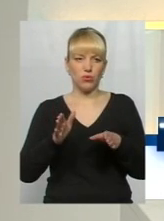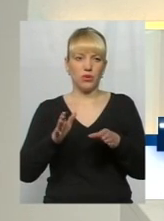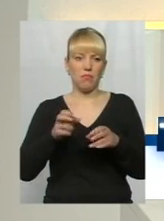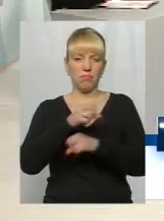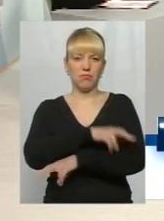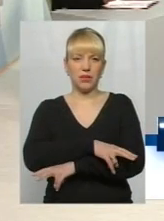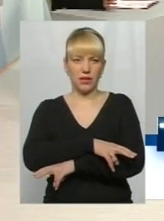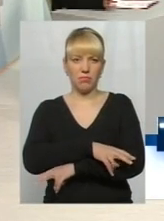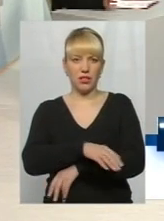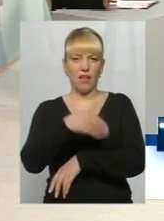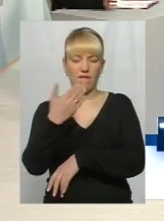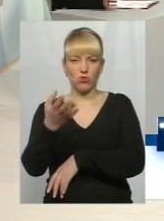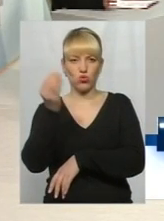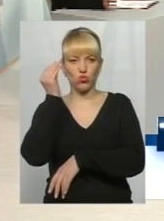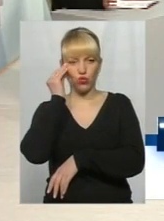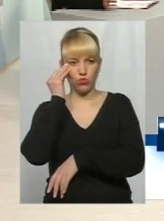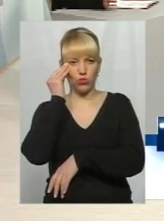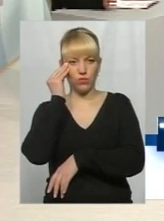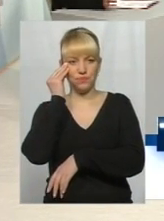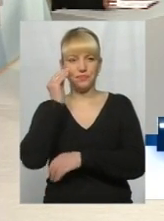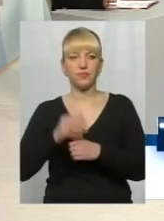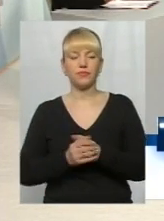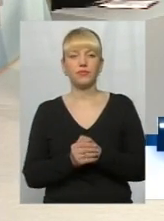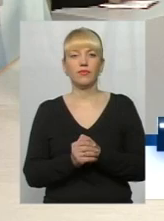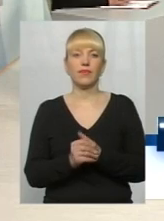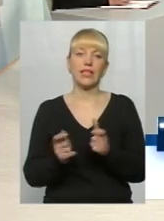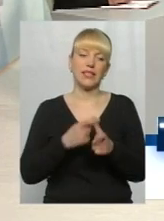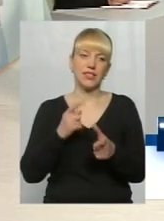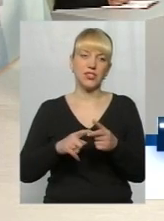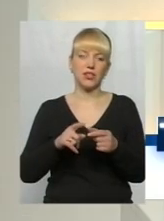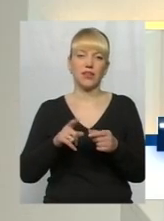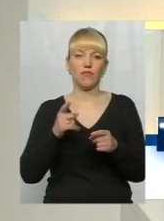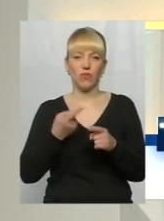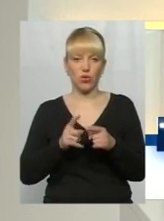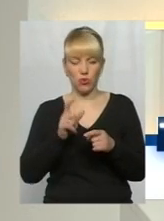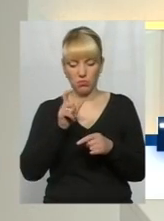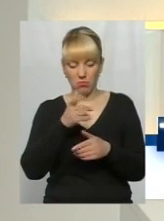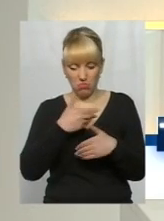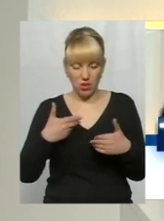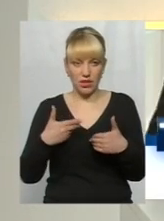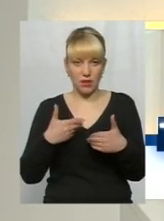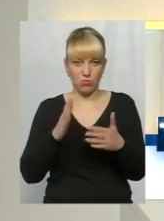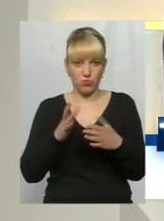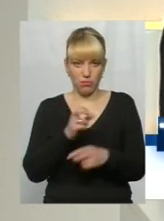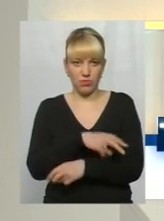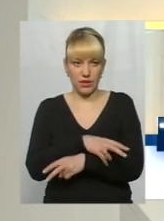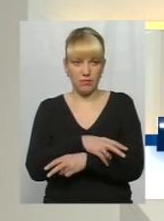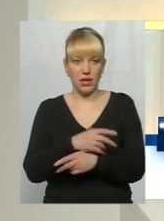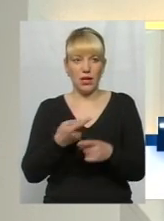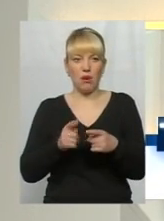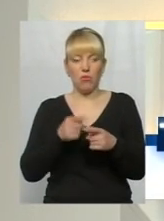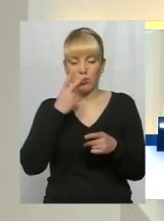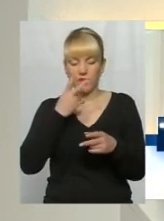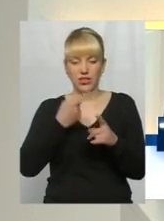На вашу думку, чи все ж таки преречені, ми, ну, більшість, ну, судячи з цих